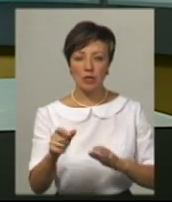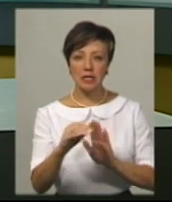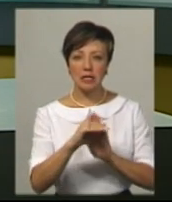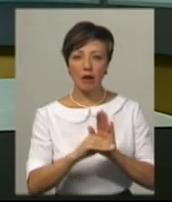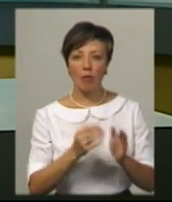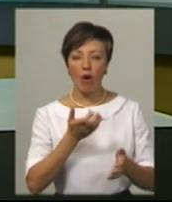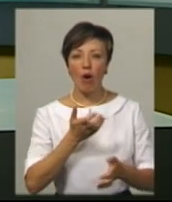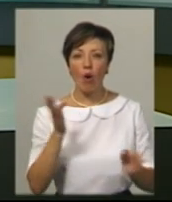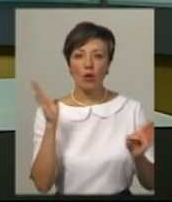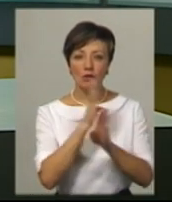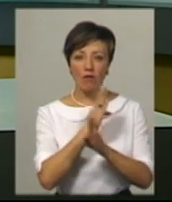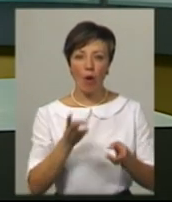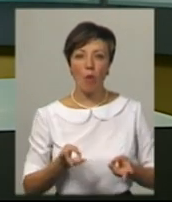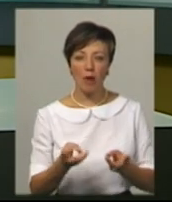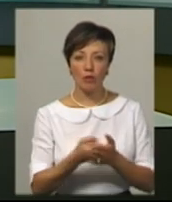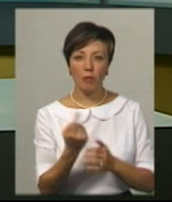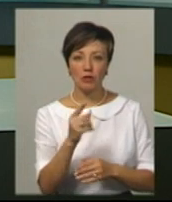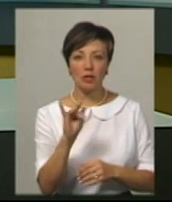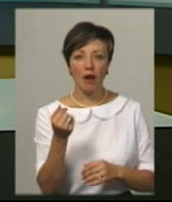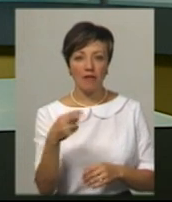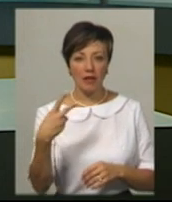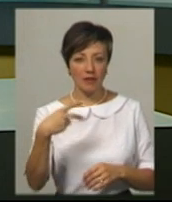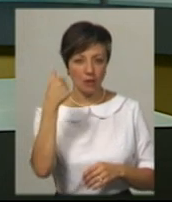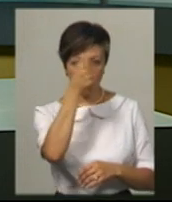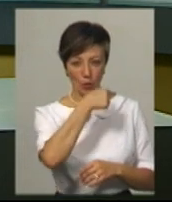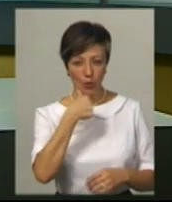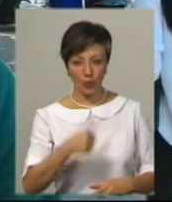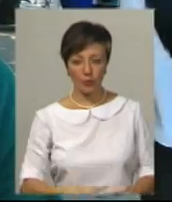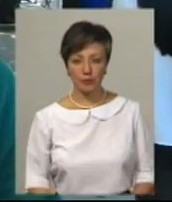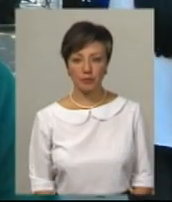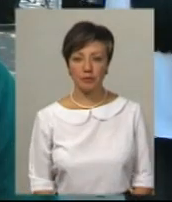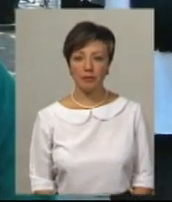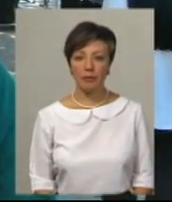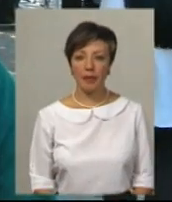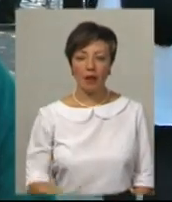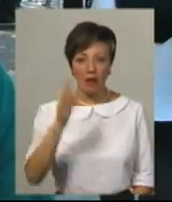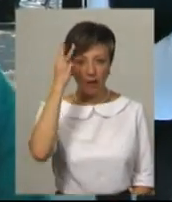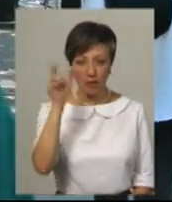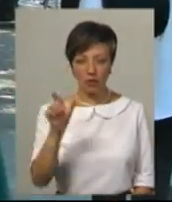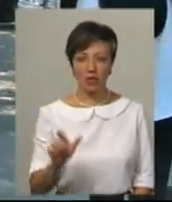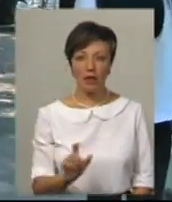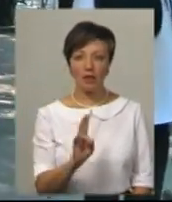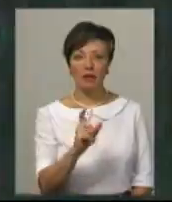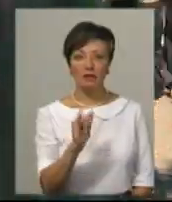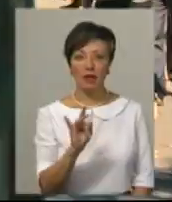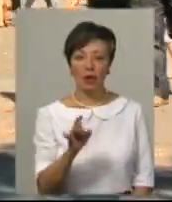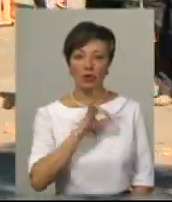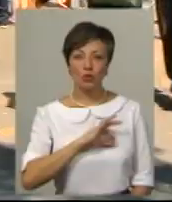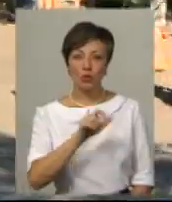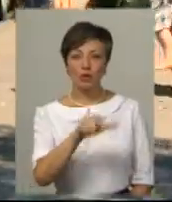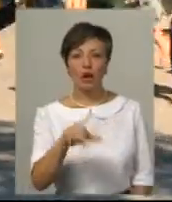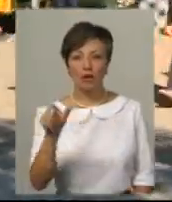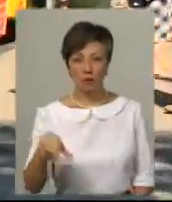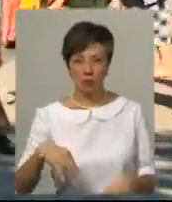кондиціонування та опалення до 1 травня 2020 року. Хмельничанин Назар М'ялкий щодня користується громадським